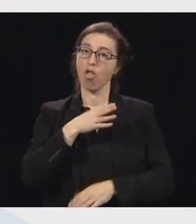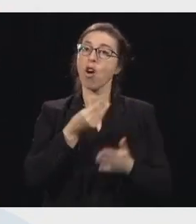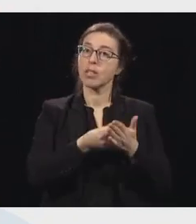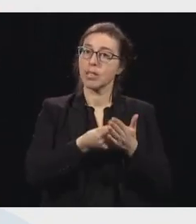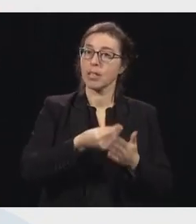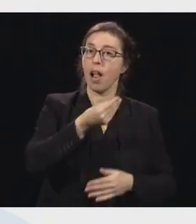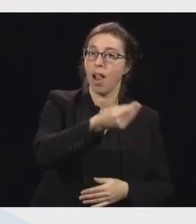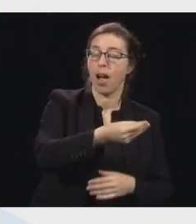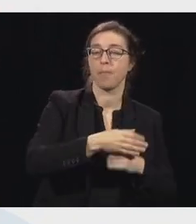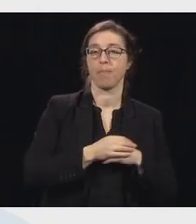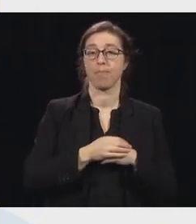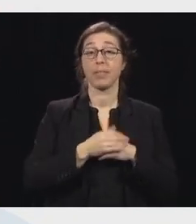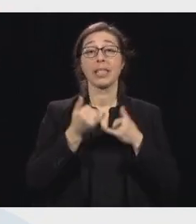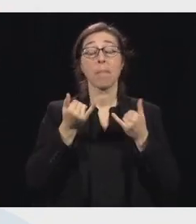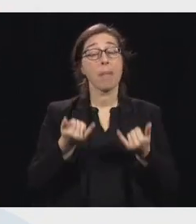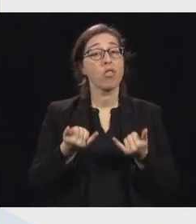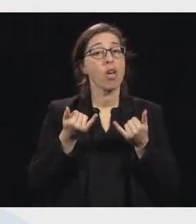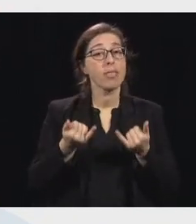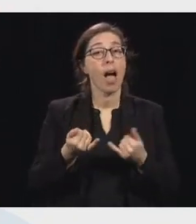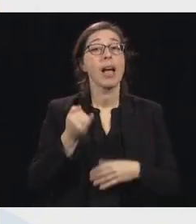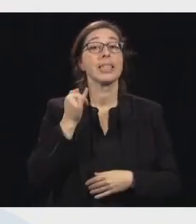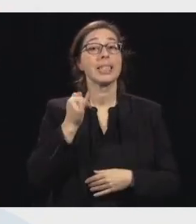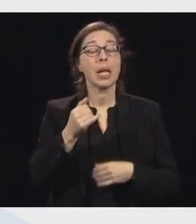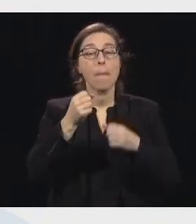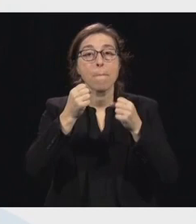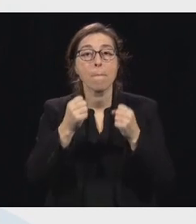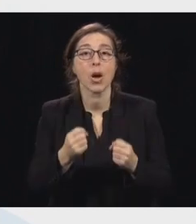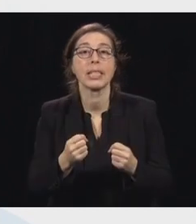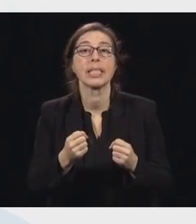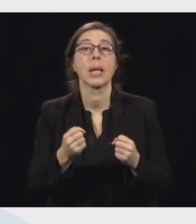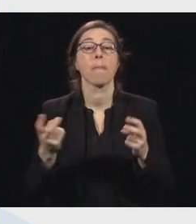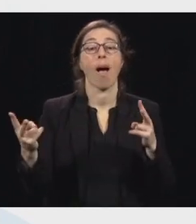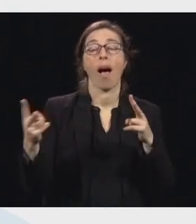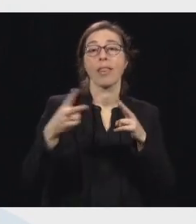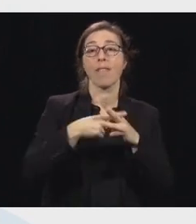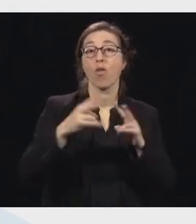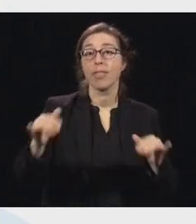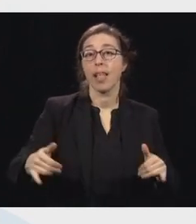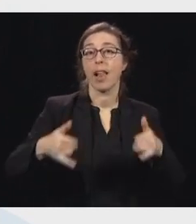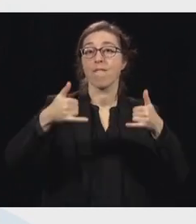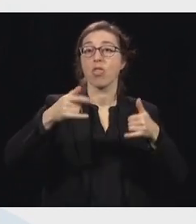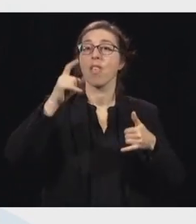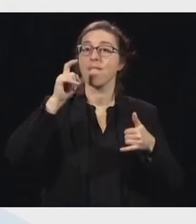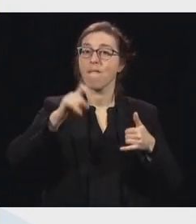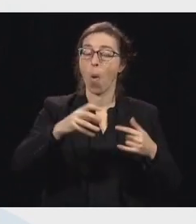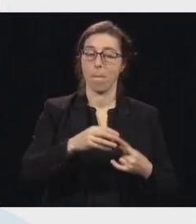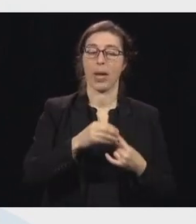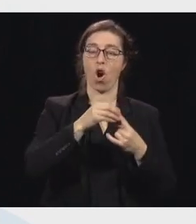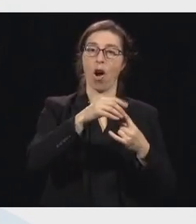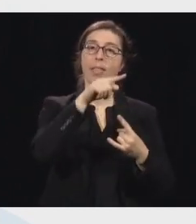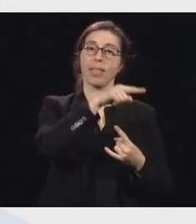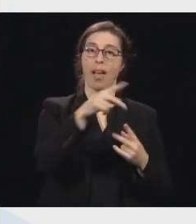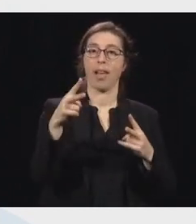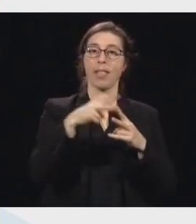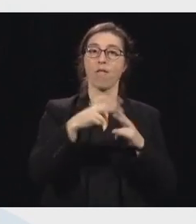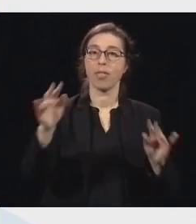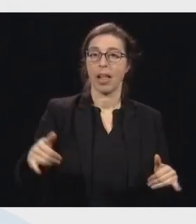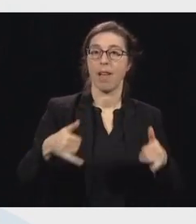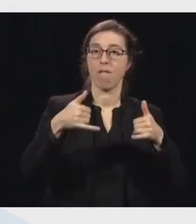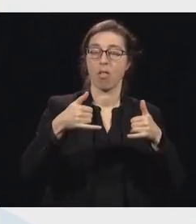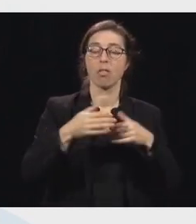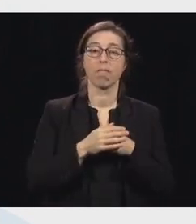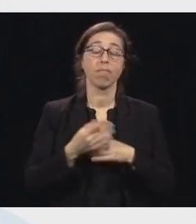consultation au téléphone plutôt qu'en personne, ça doit être fait par téléphone. Puis on a une belle